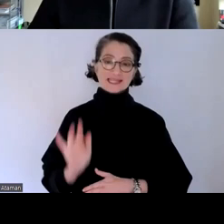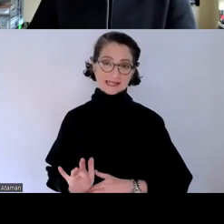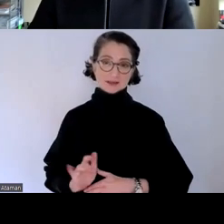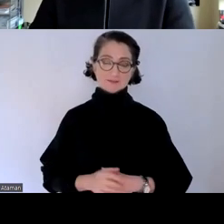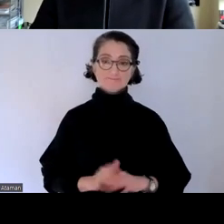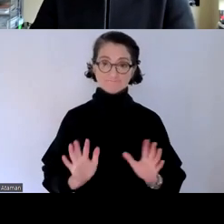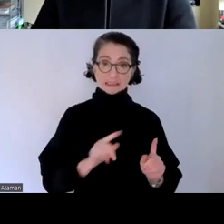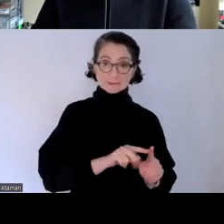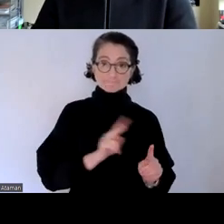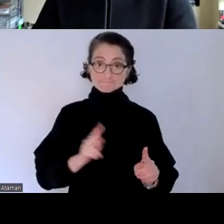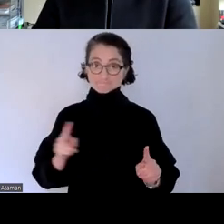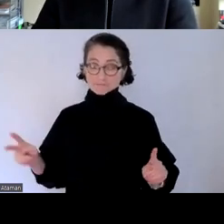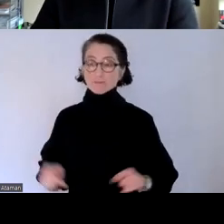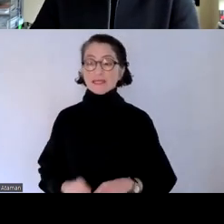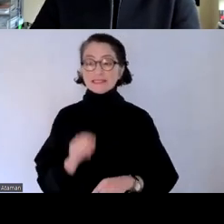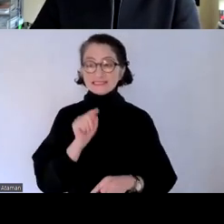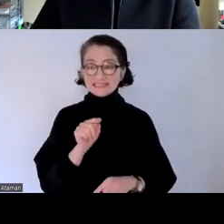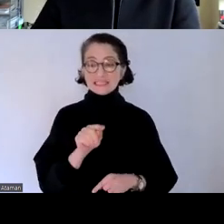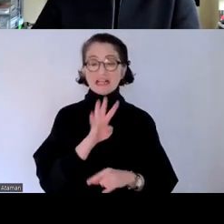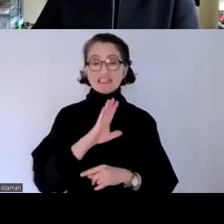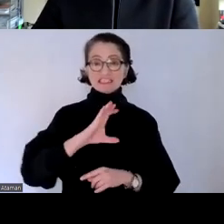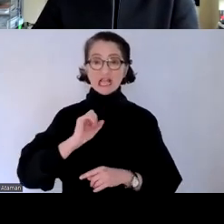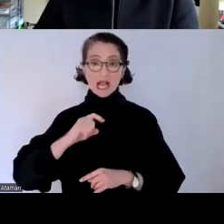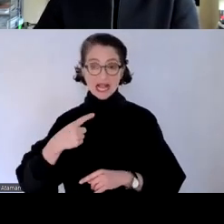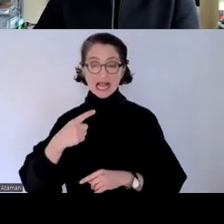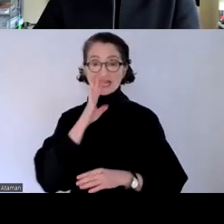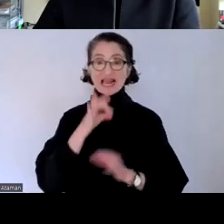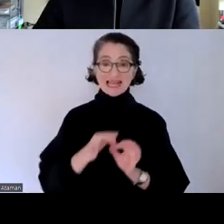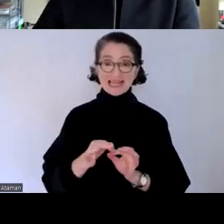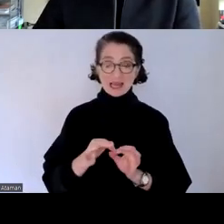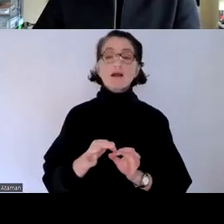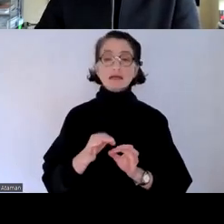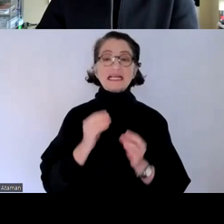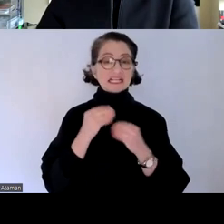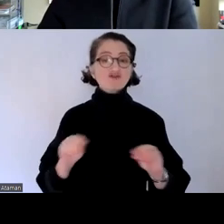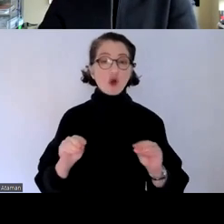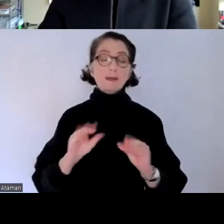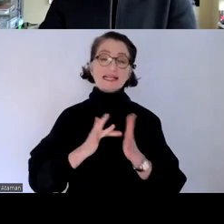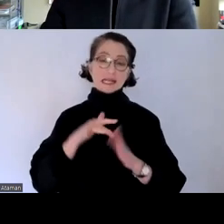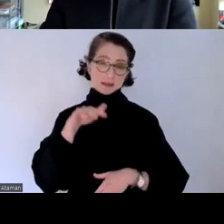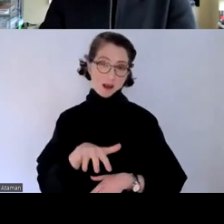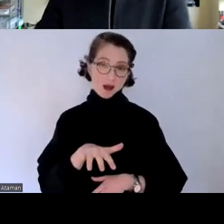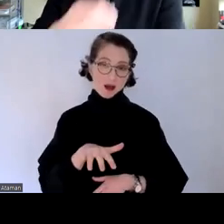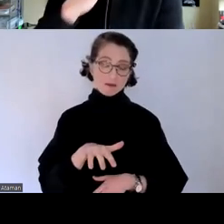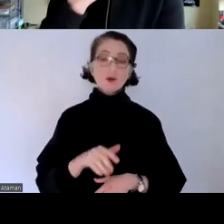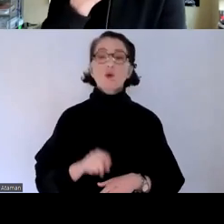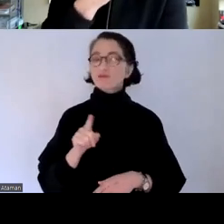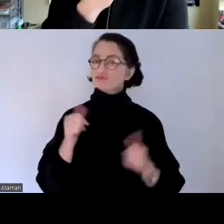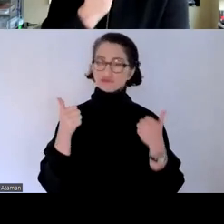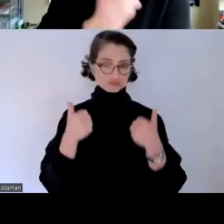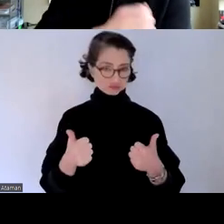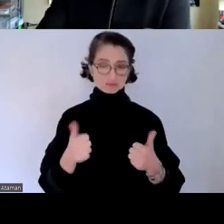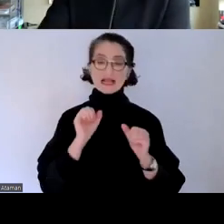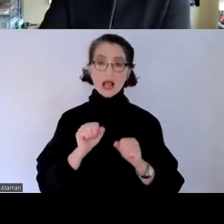wcag richtlinien finden sie ganz viele informationen tatsächlich im internet wo sie sich ganz fantastisch zu